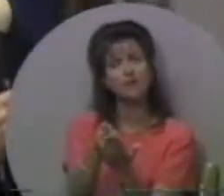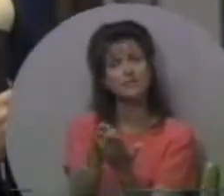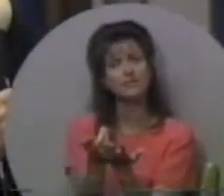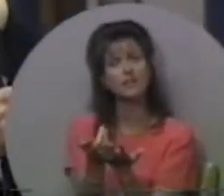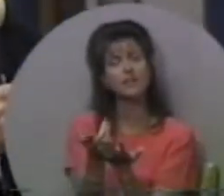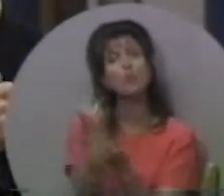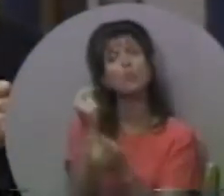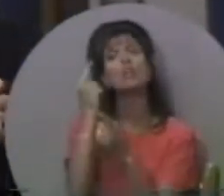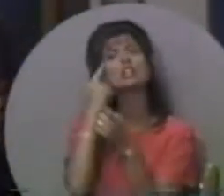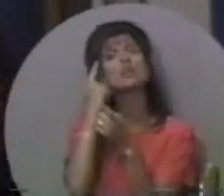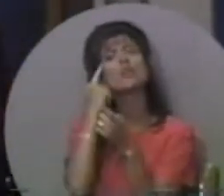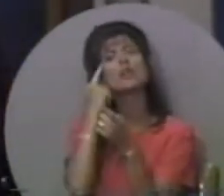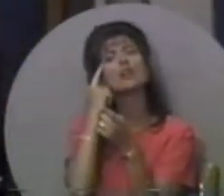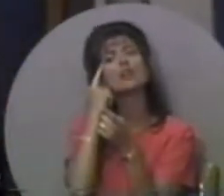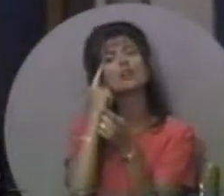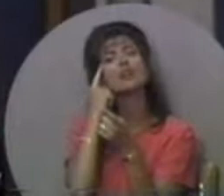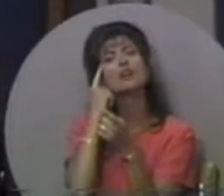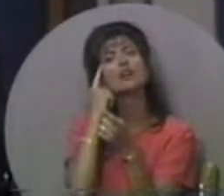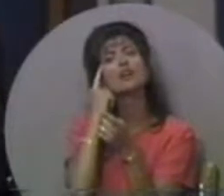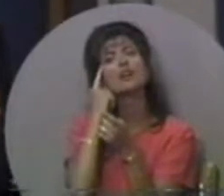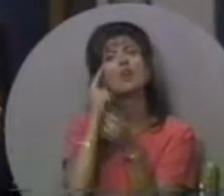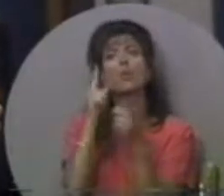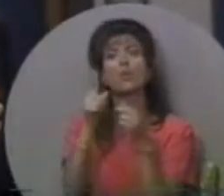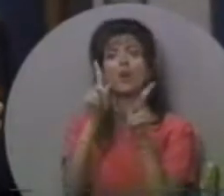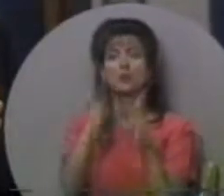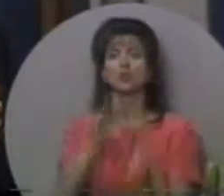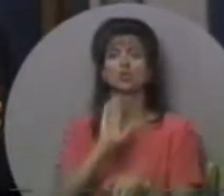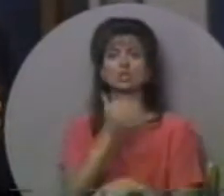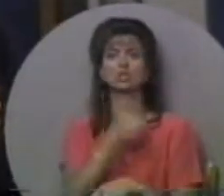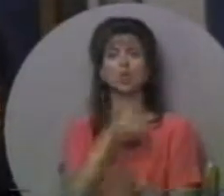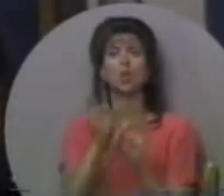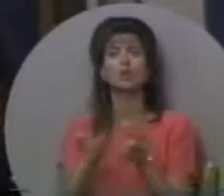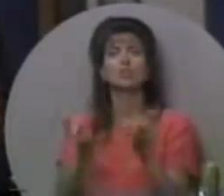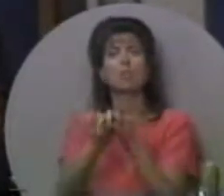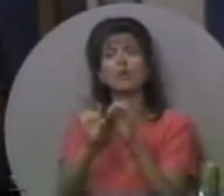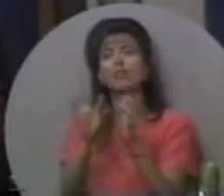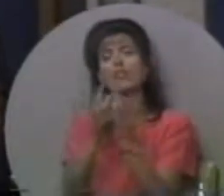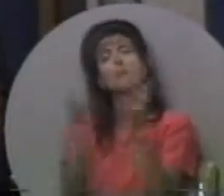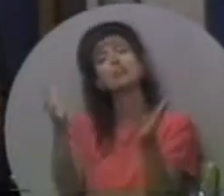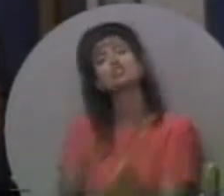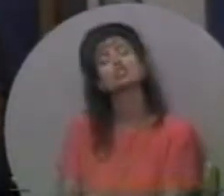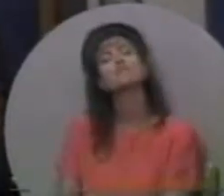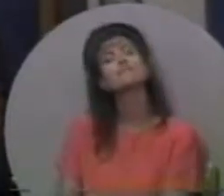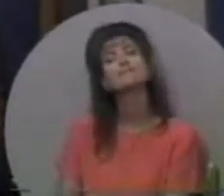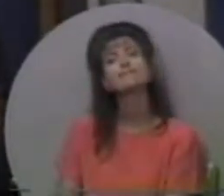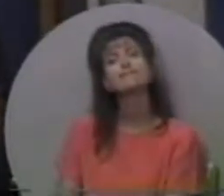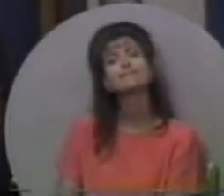Під чесно, як ви думаєте, що вартує одна душа?